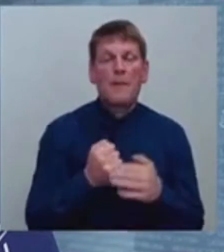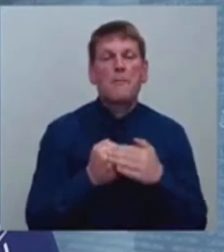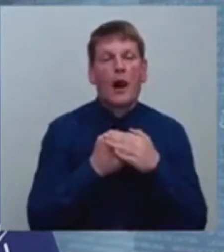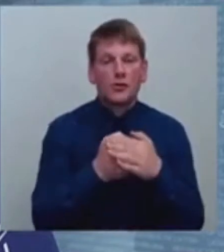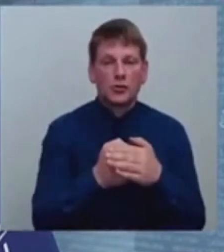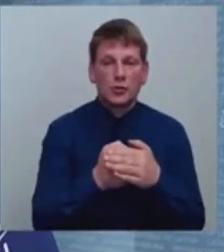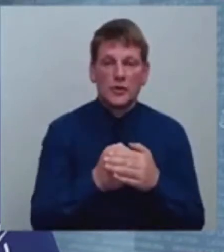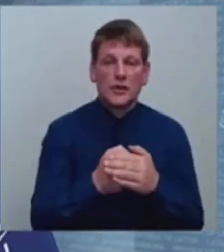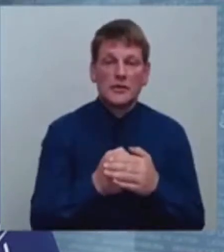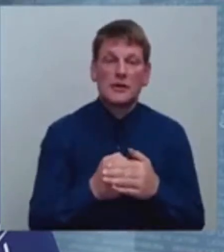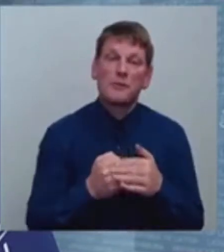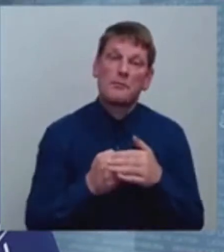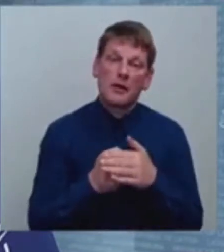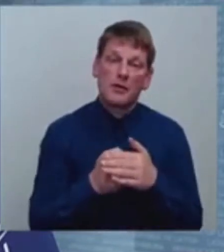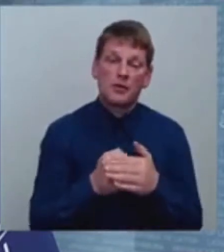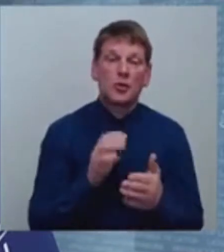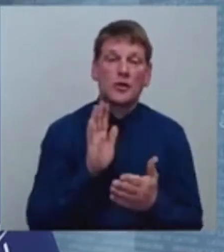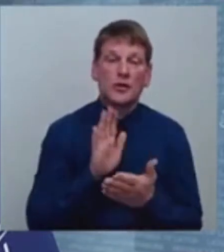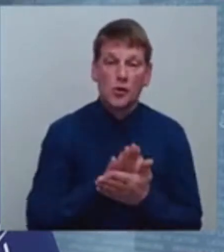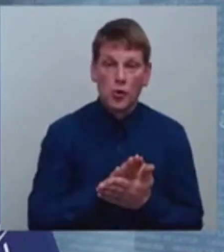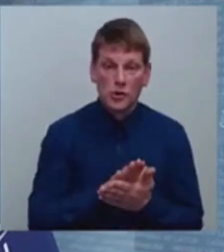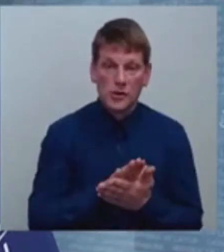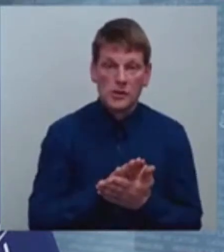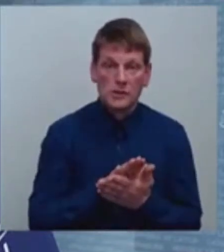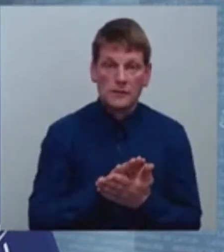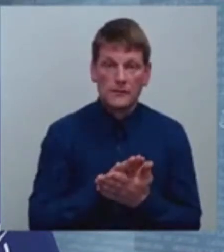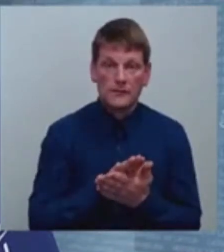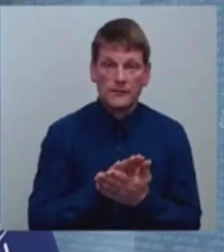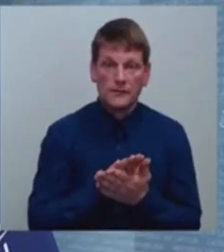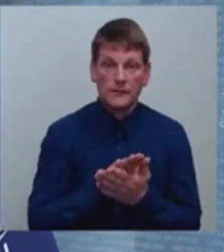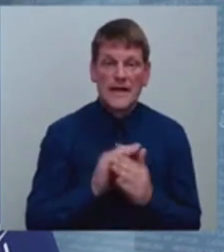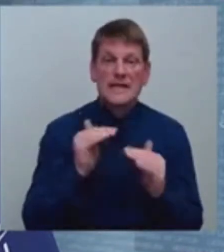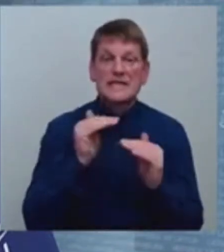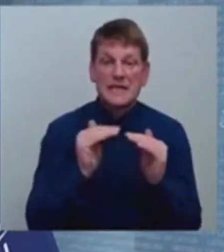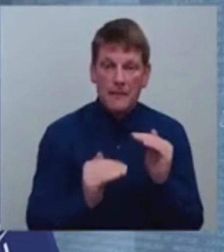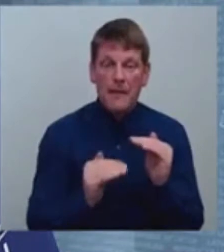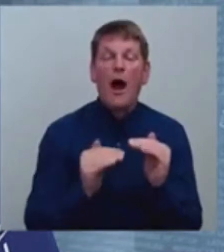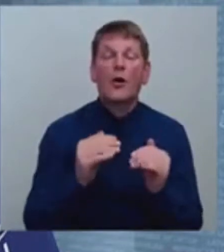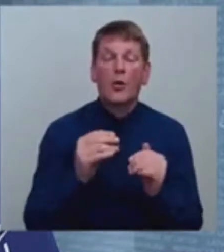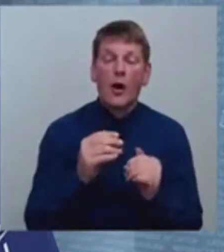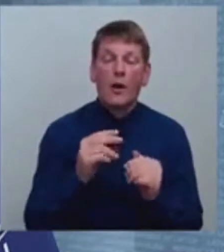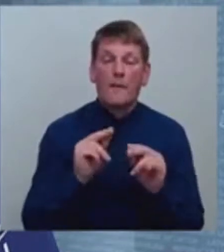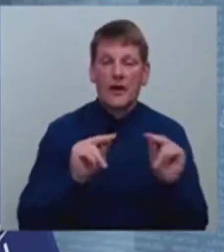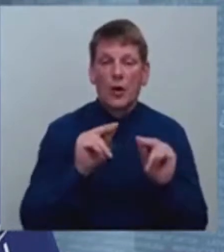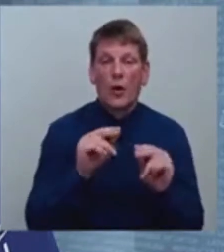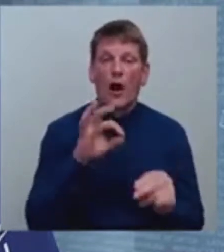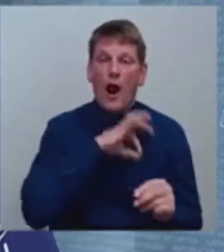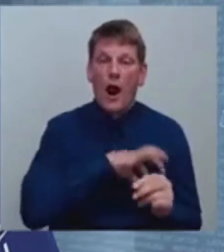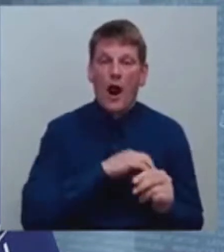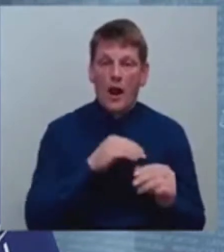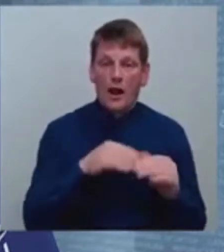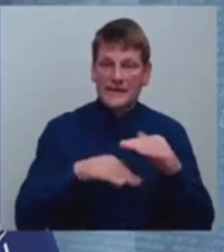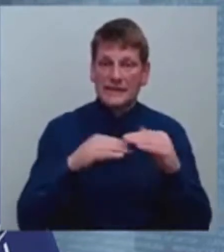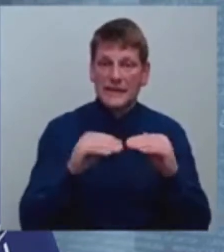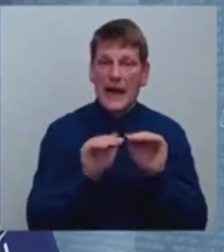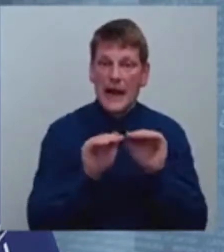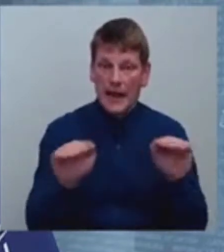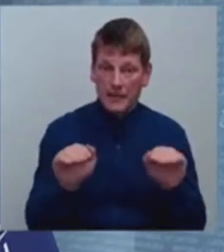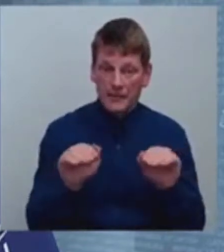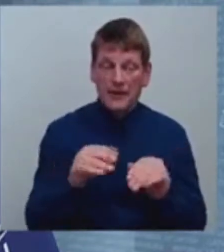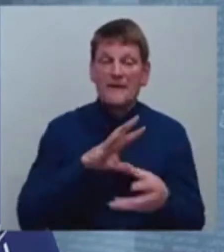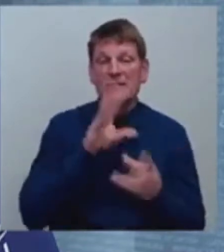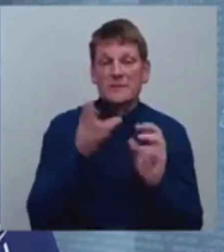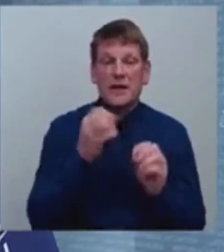balstoties uz zemāko pedagogu algas likmi, tā tad vispār izglītojošās